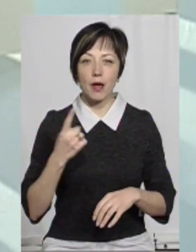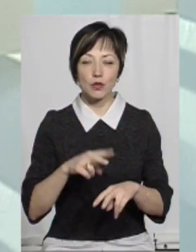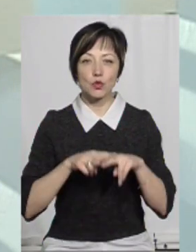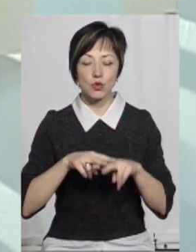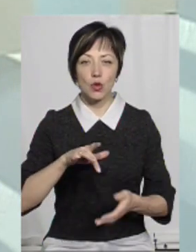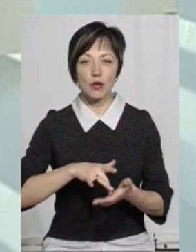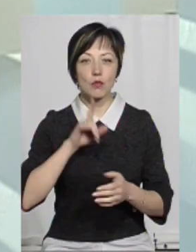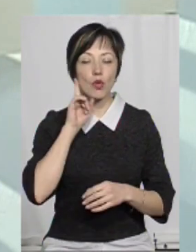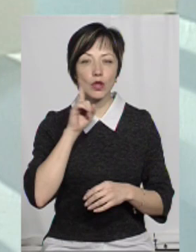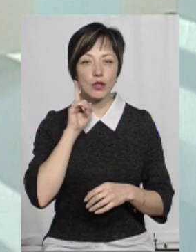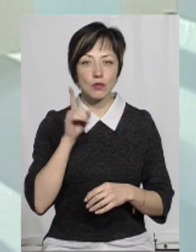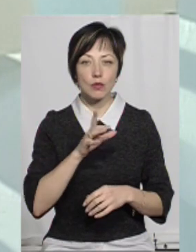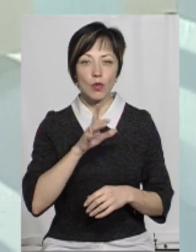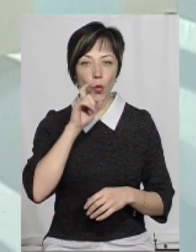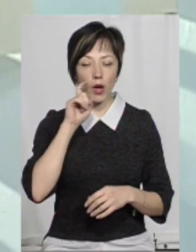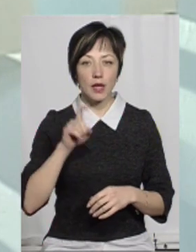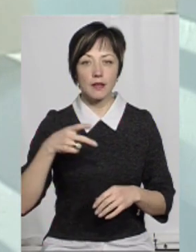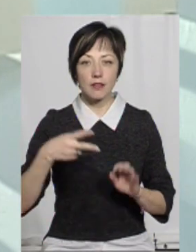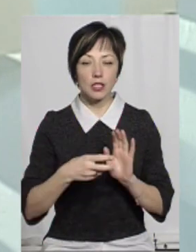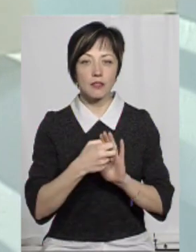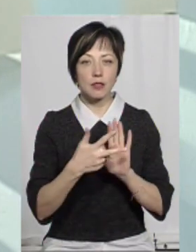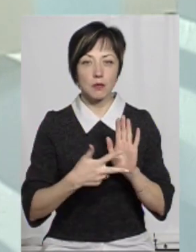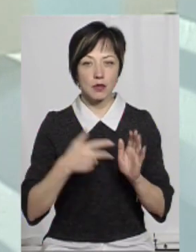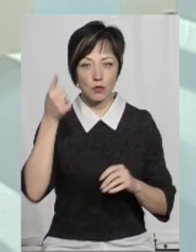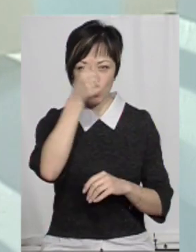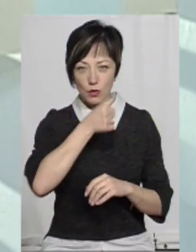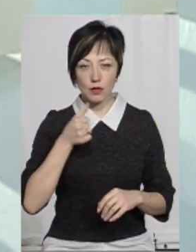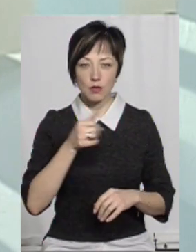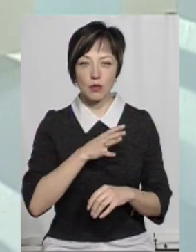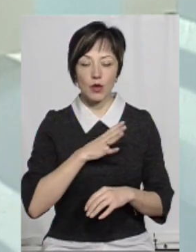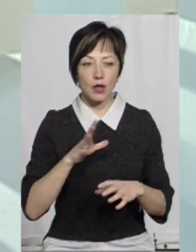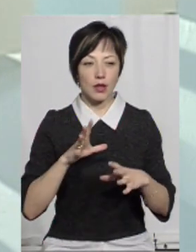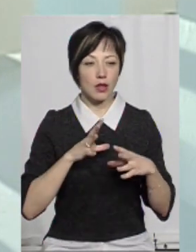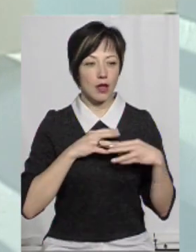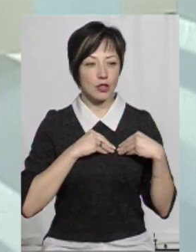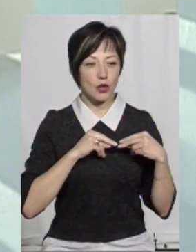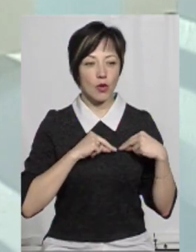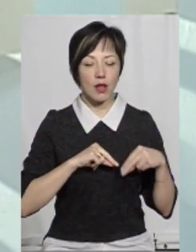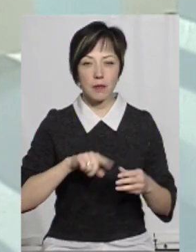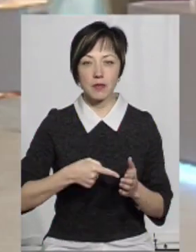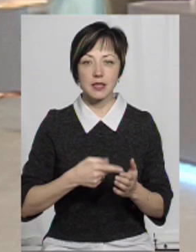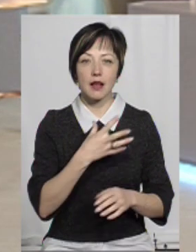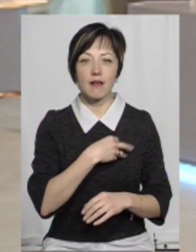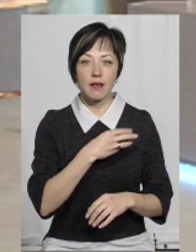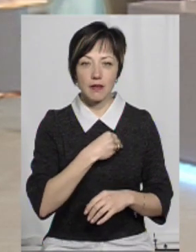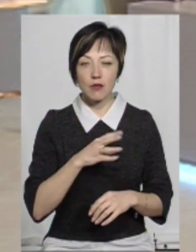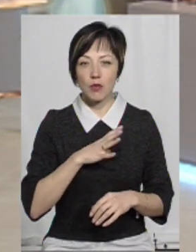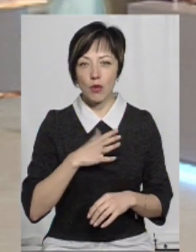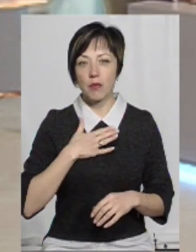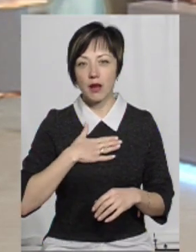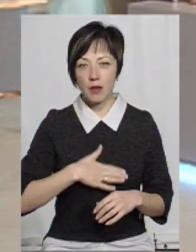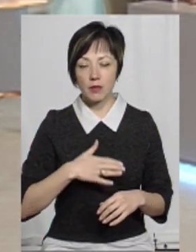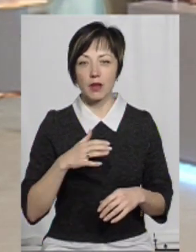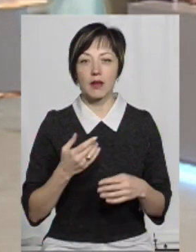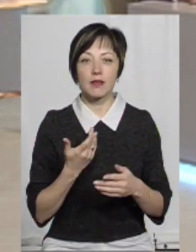молодіжною столицею України. У 2018 році стали наші колеги, це місто Львів, нам було також